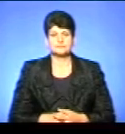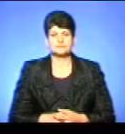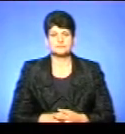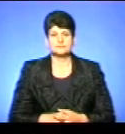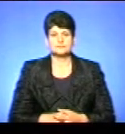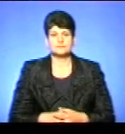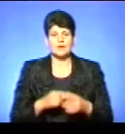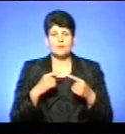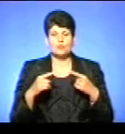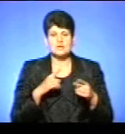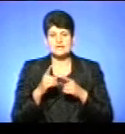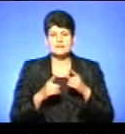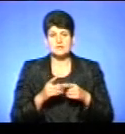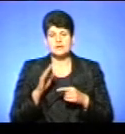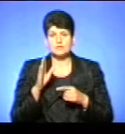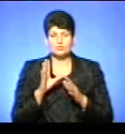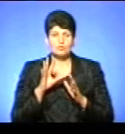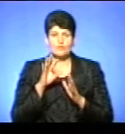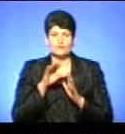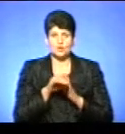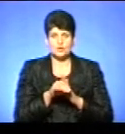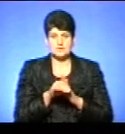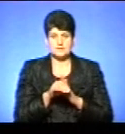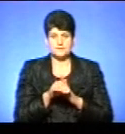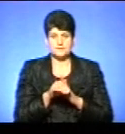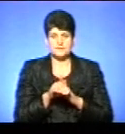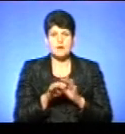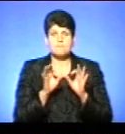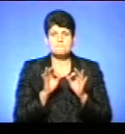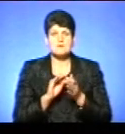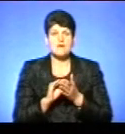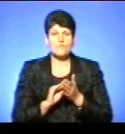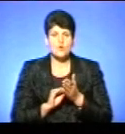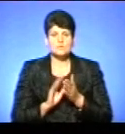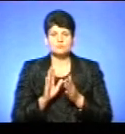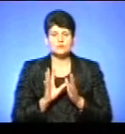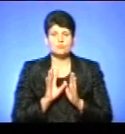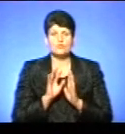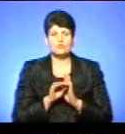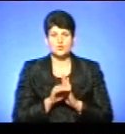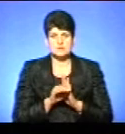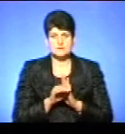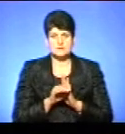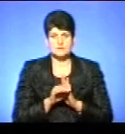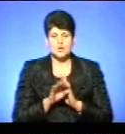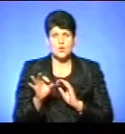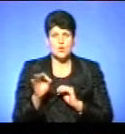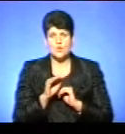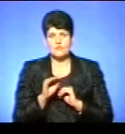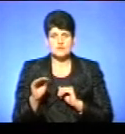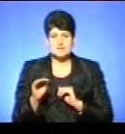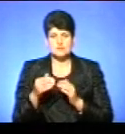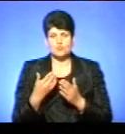Будь-які зміни, які ми будемо вносити у так званий правопис, ми будемо вносити в офіційну